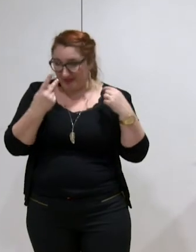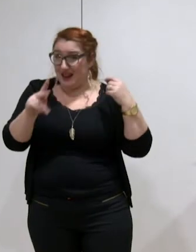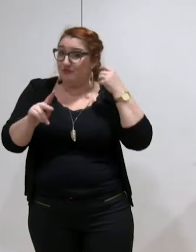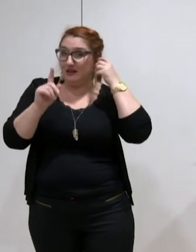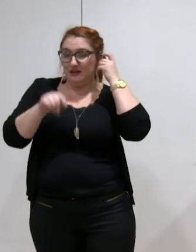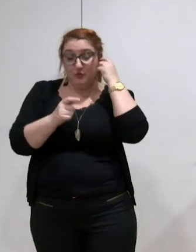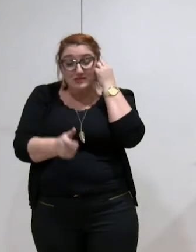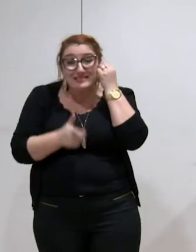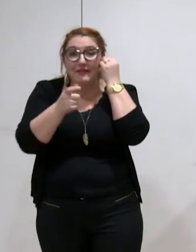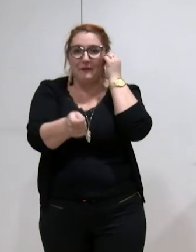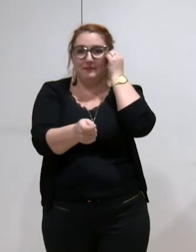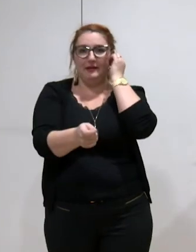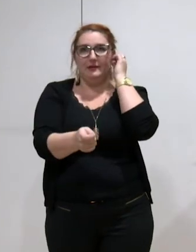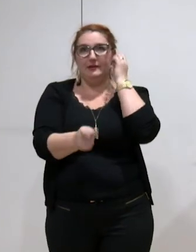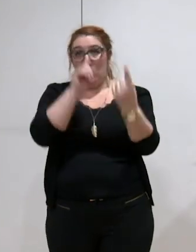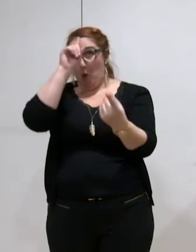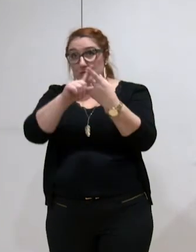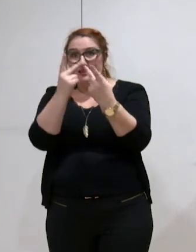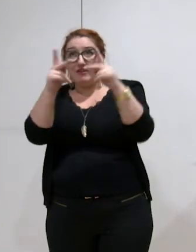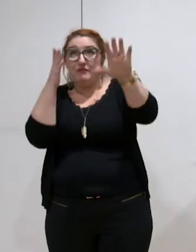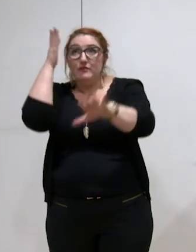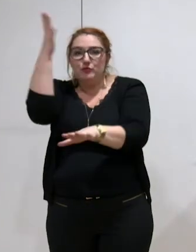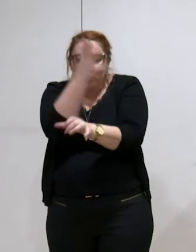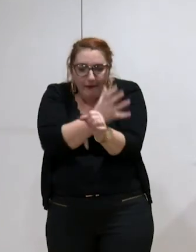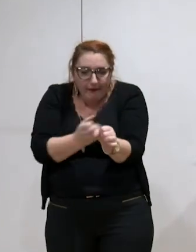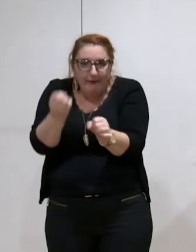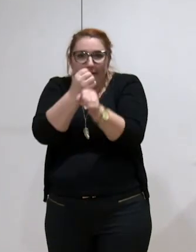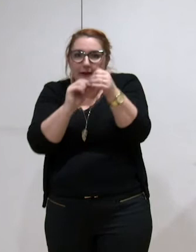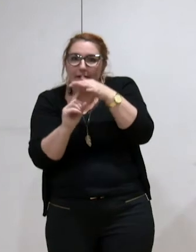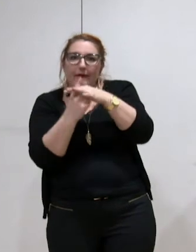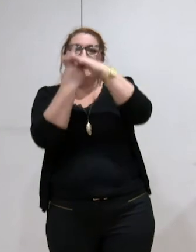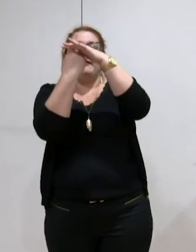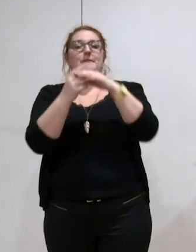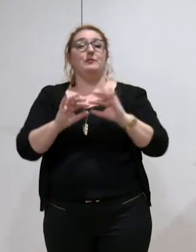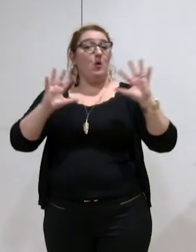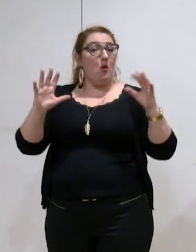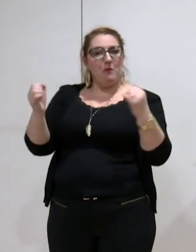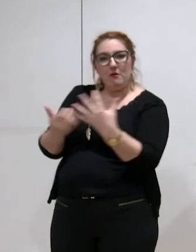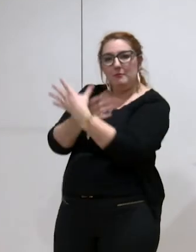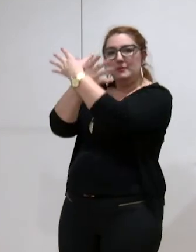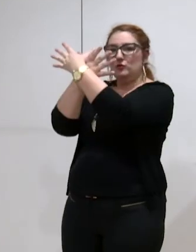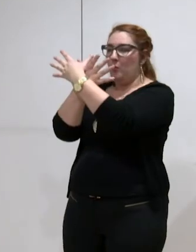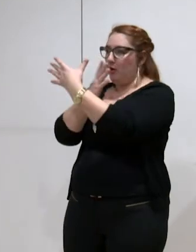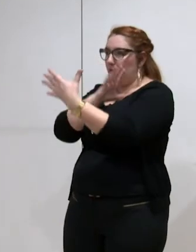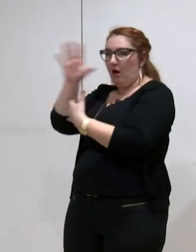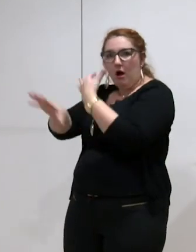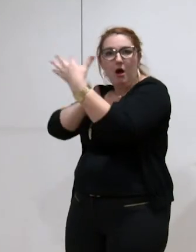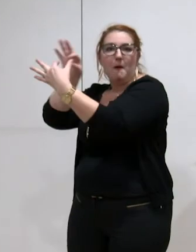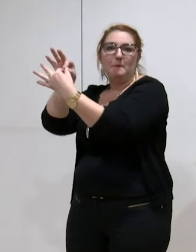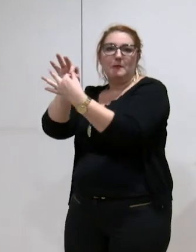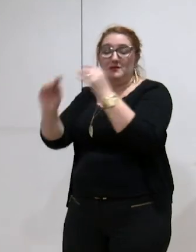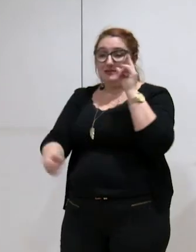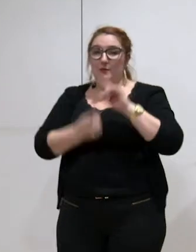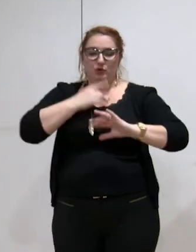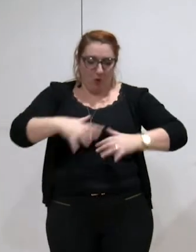naître la ville de demain. En connexion avec l'émergence de sa métropole et concentrée sur ses compétences municipales